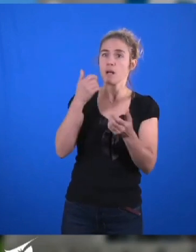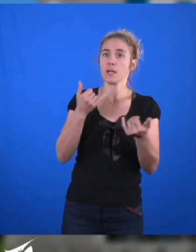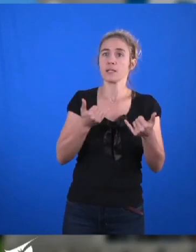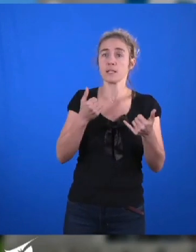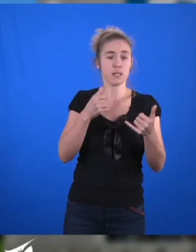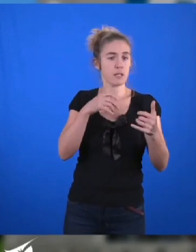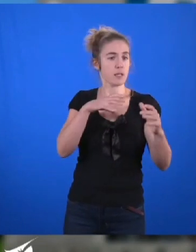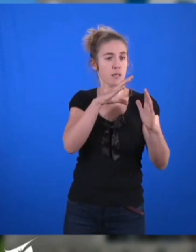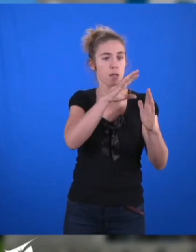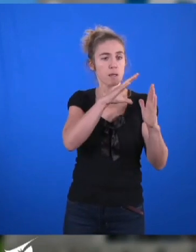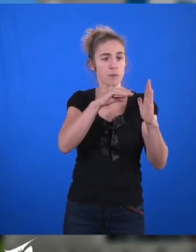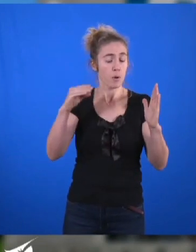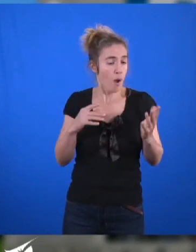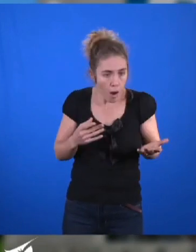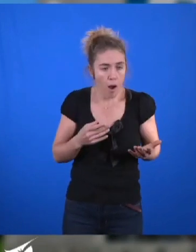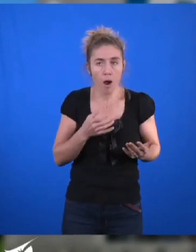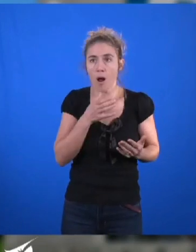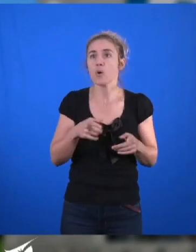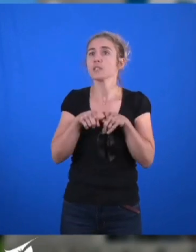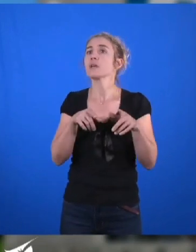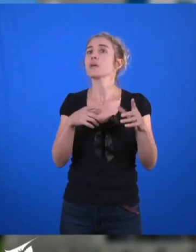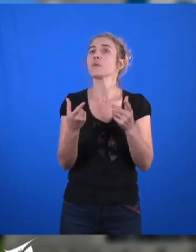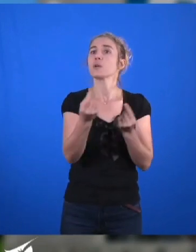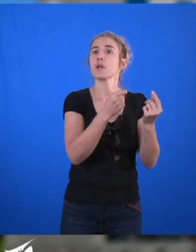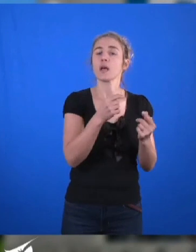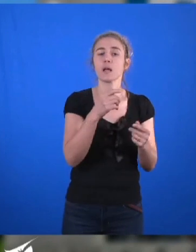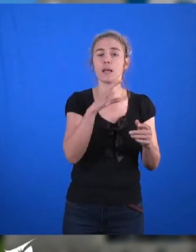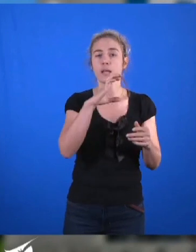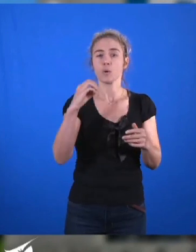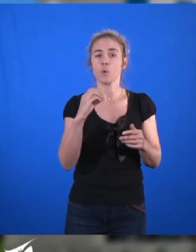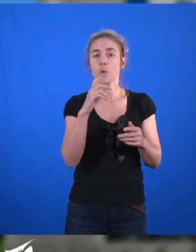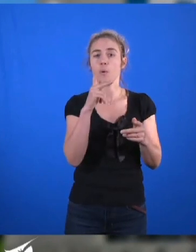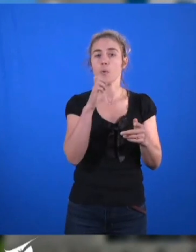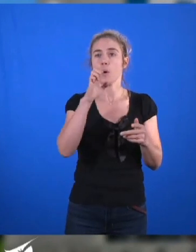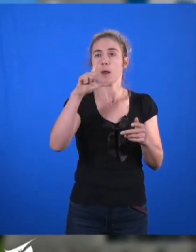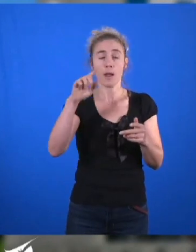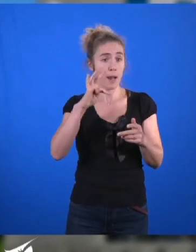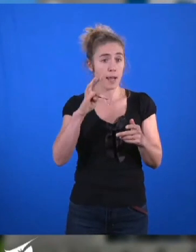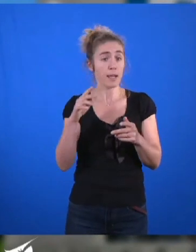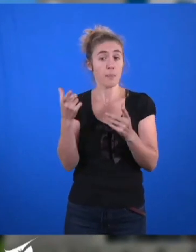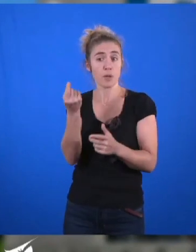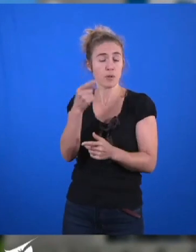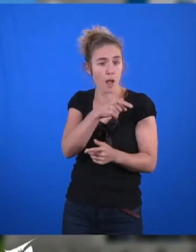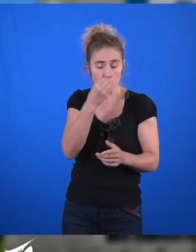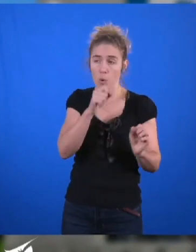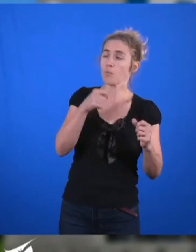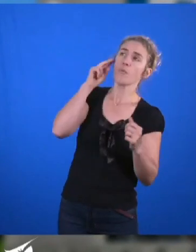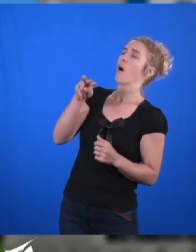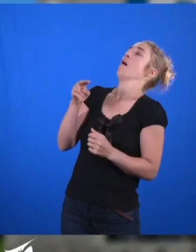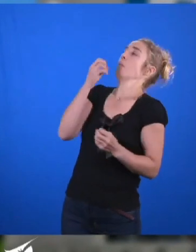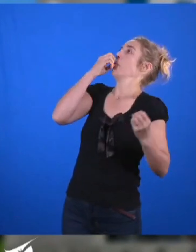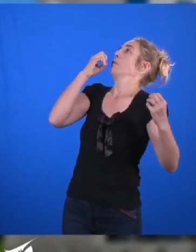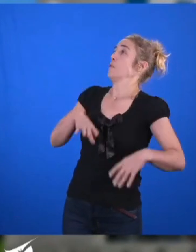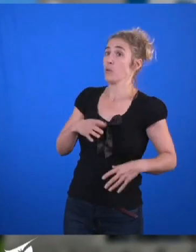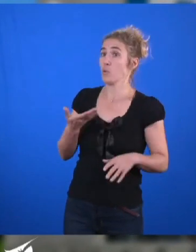Paprec, le producteur de pelées, partenaire du projet Eco-Combust 2, pourrait par ricochet lui aussi jeter l'éponge alors que 200